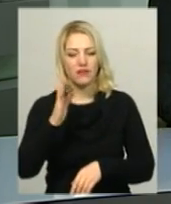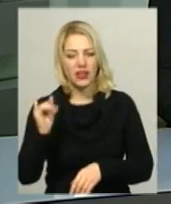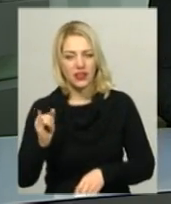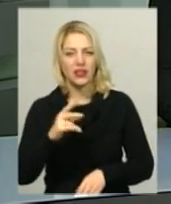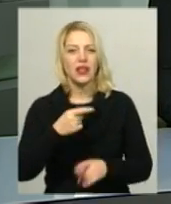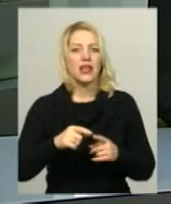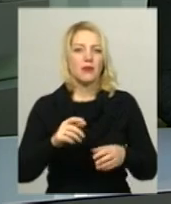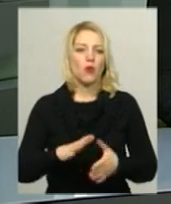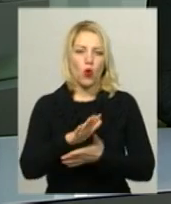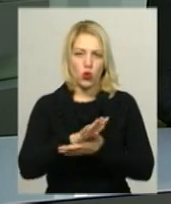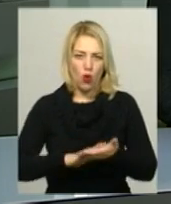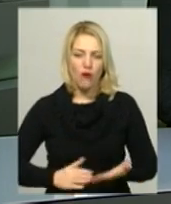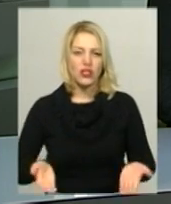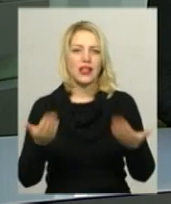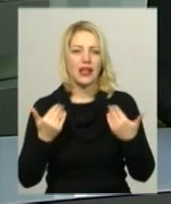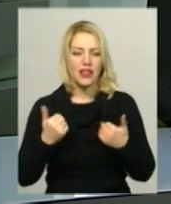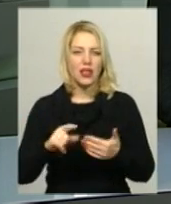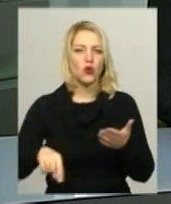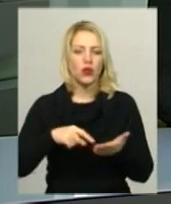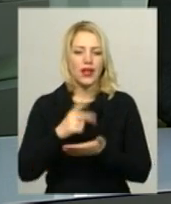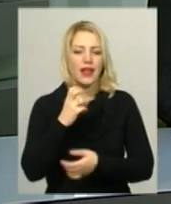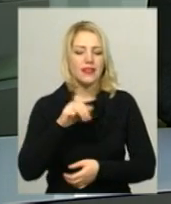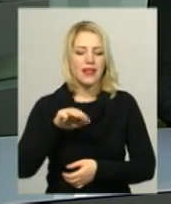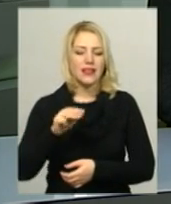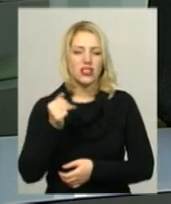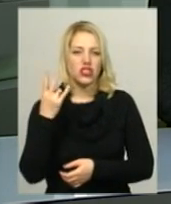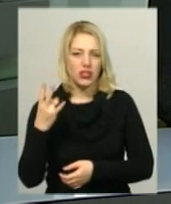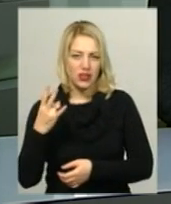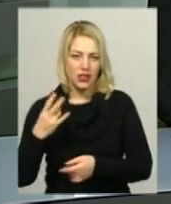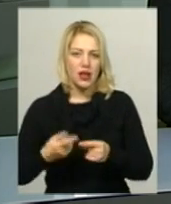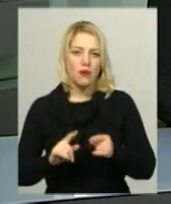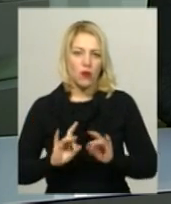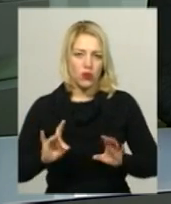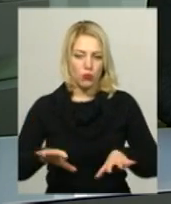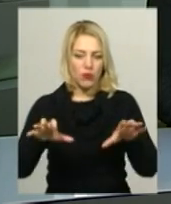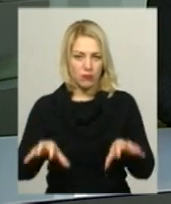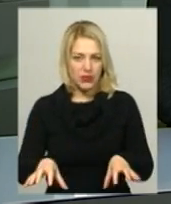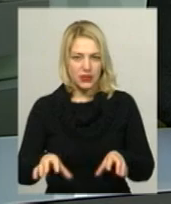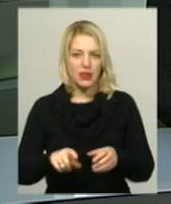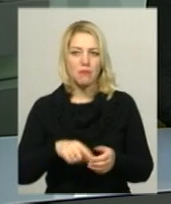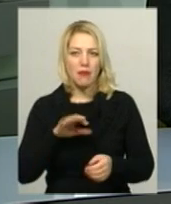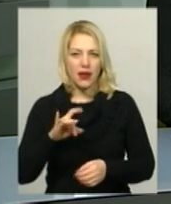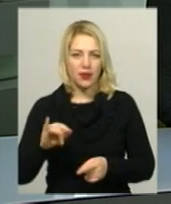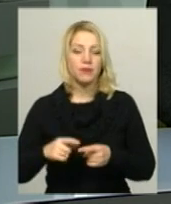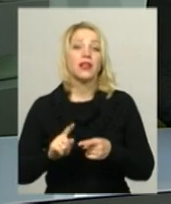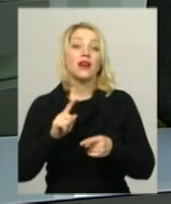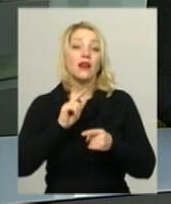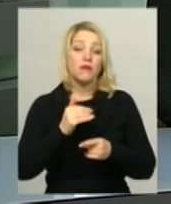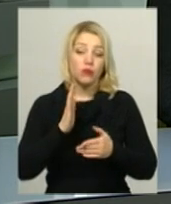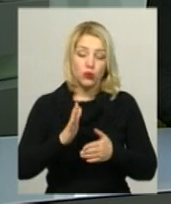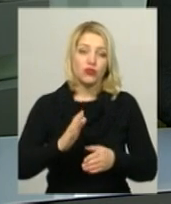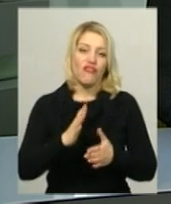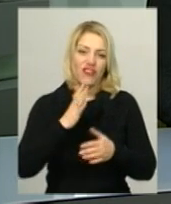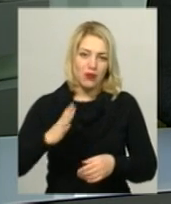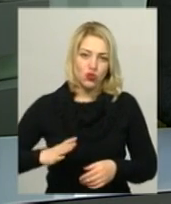загальноосвітніх навчальних закладах недіжина. Про це повідомив міський голова Олександр Супрунюк. За його словами, вимушені канікули триватимуть до